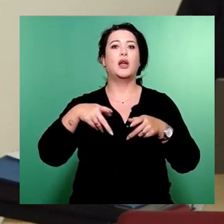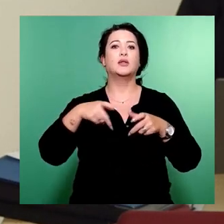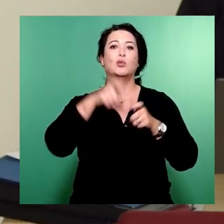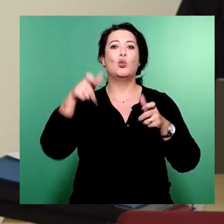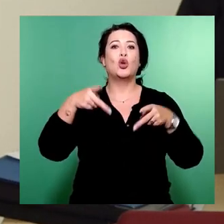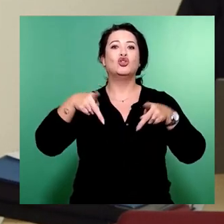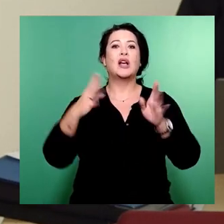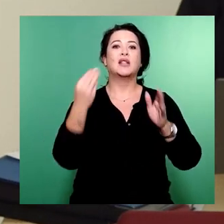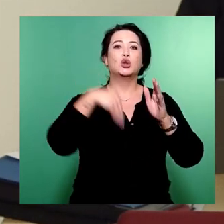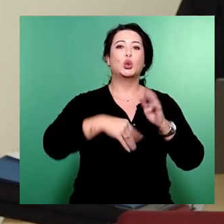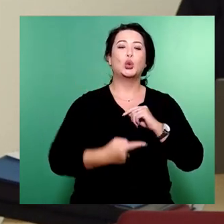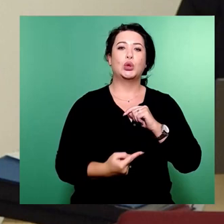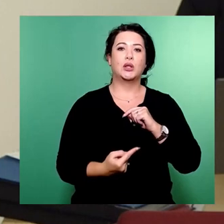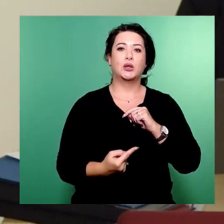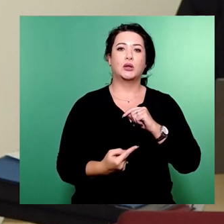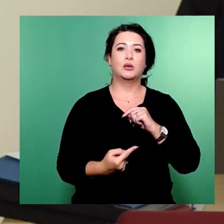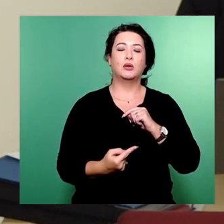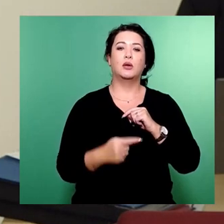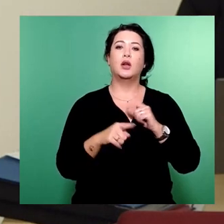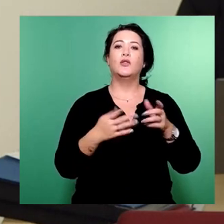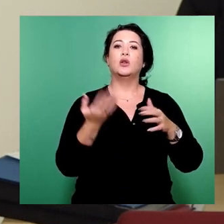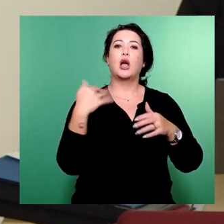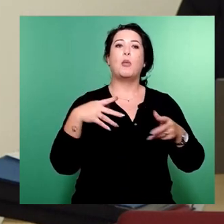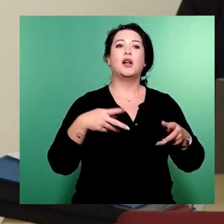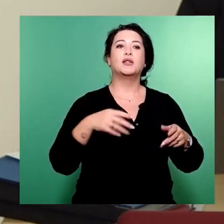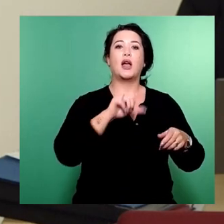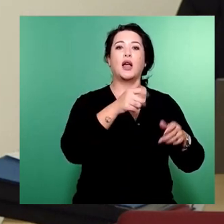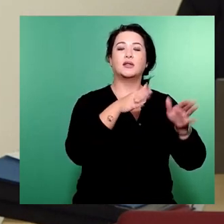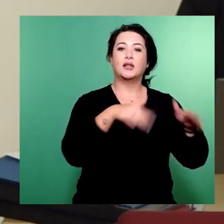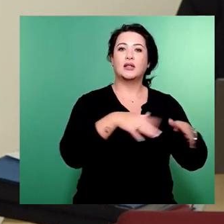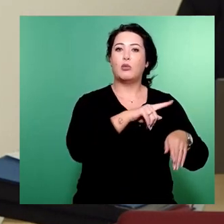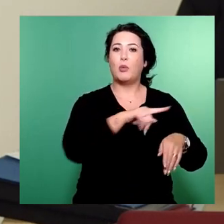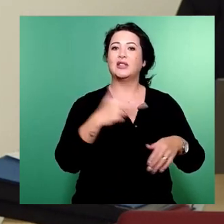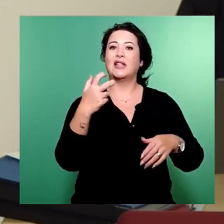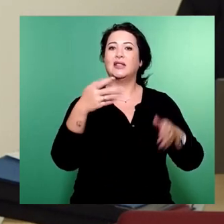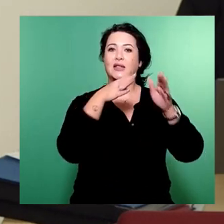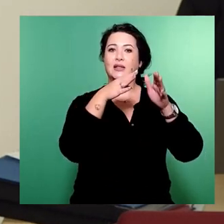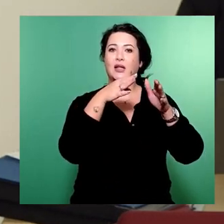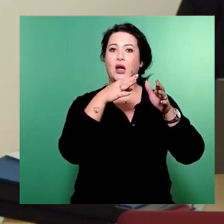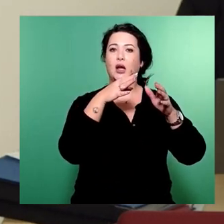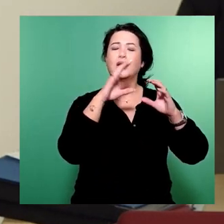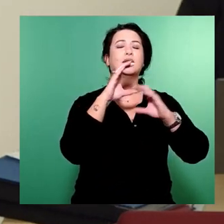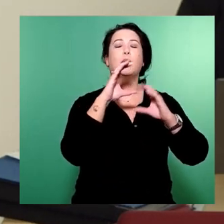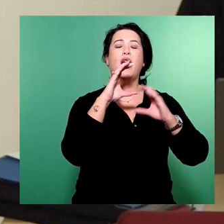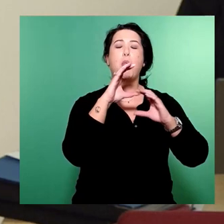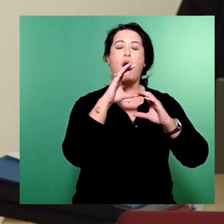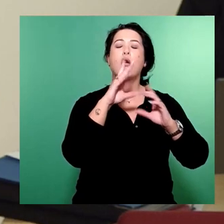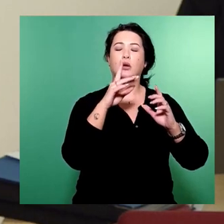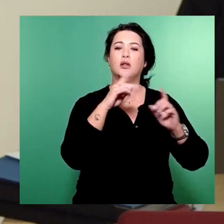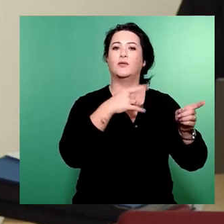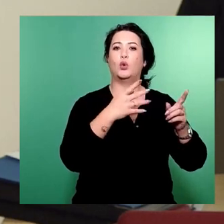lag ja im Zeitraum 1. September bis 30. September öffentlich aus. Dann gab es die Möglichkeit bis zum 1. November